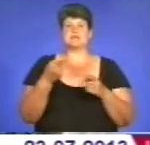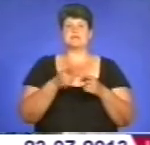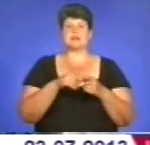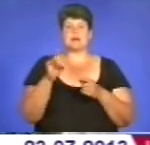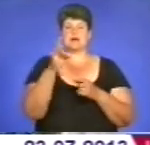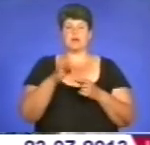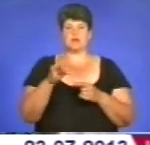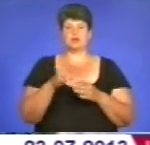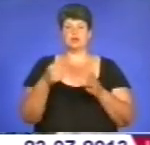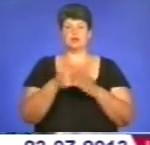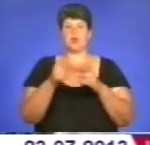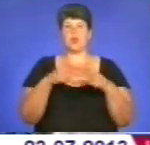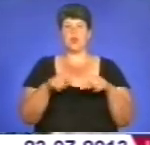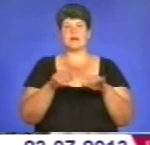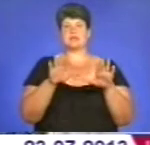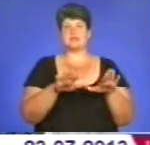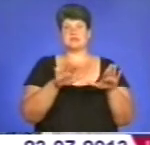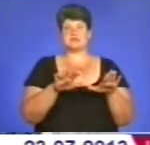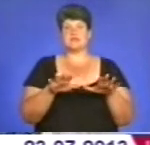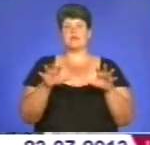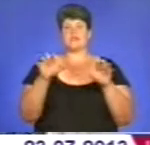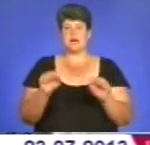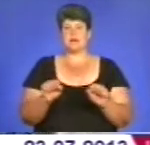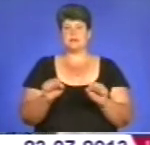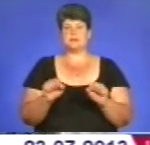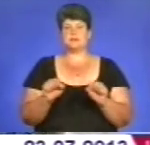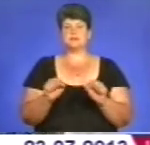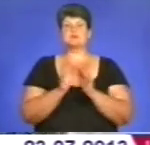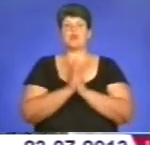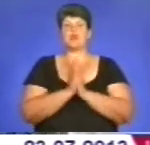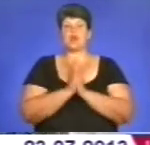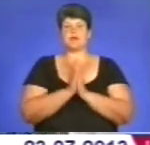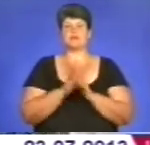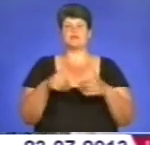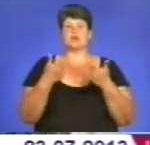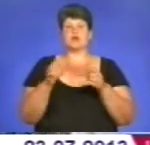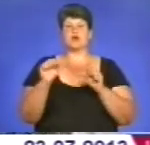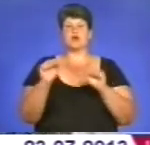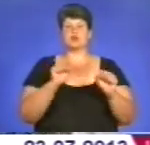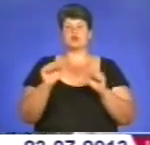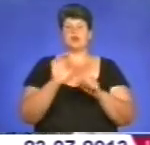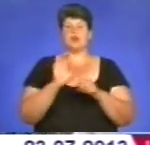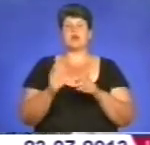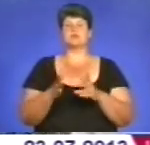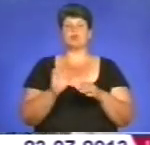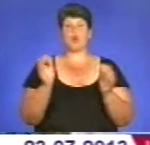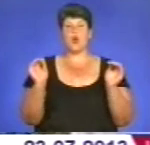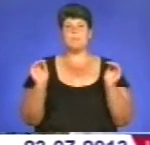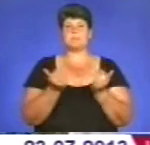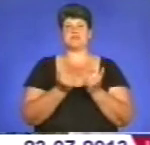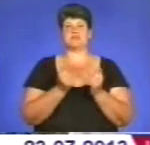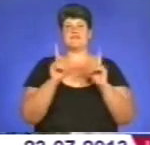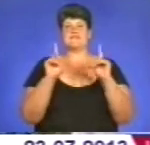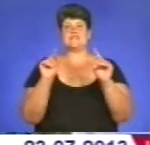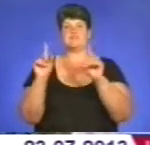органів місцевої влади з проханням про винесення розпоряджень, про обмеження відвідування населенням